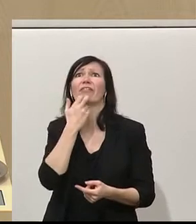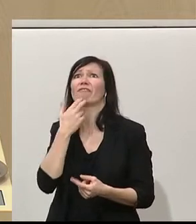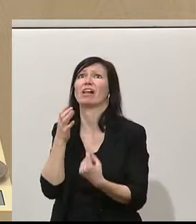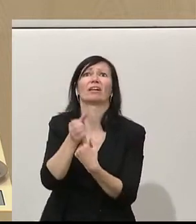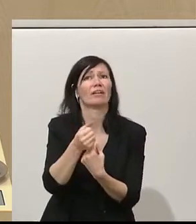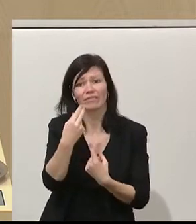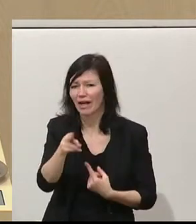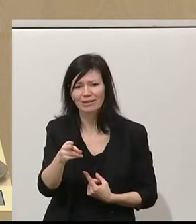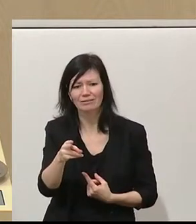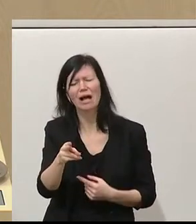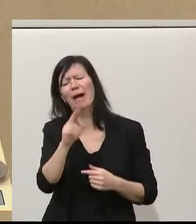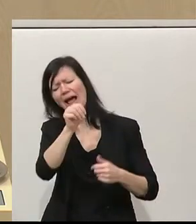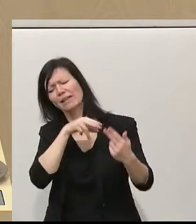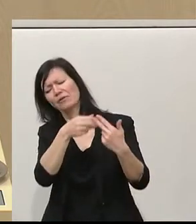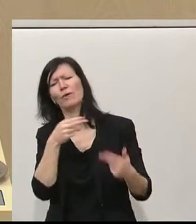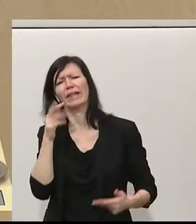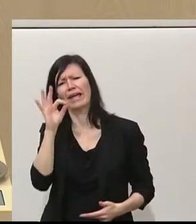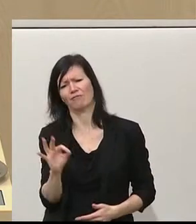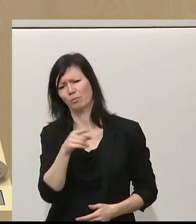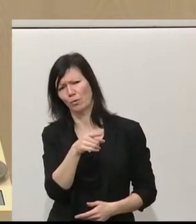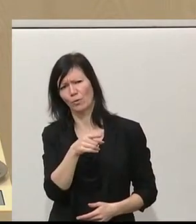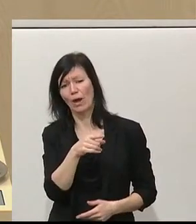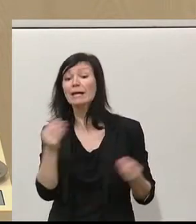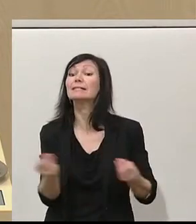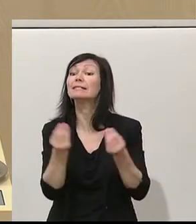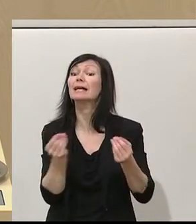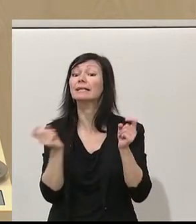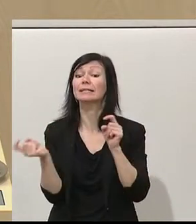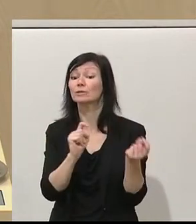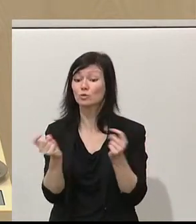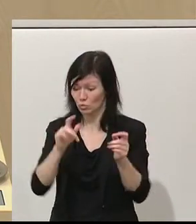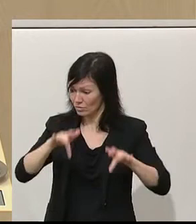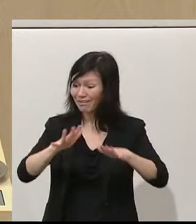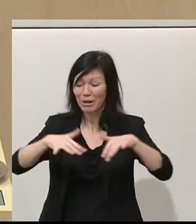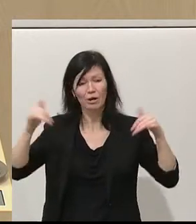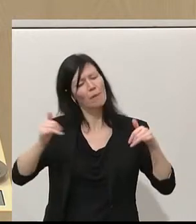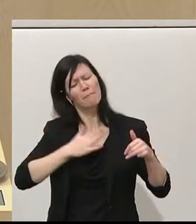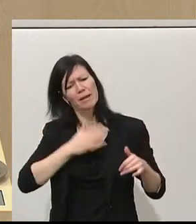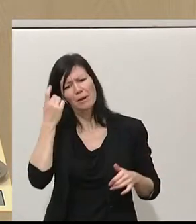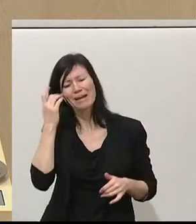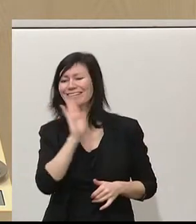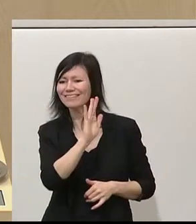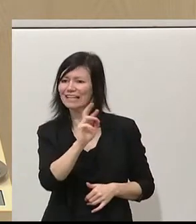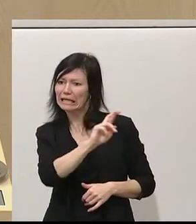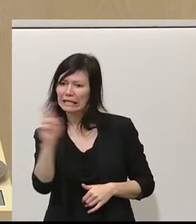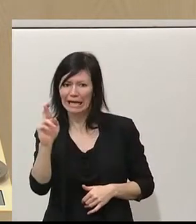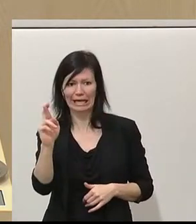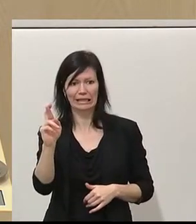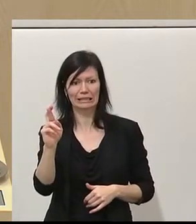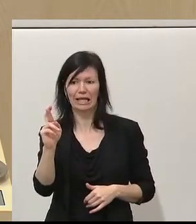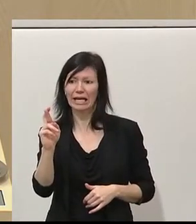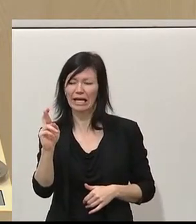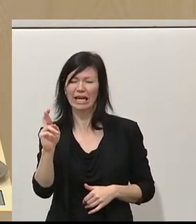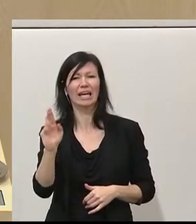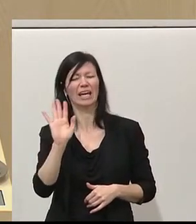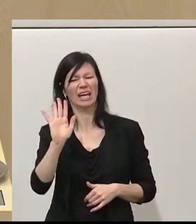finde, es ist ganz, ganz wichtig für die sachliche Debatte in diesem Parlament, dass ihre Rechte Demagogen